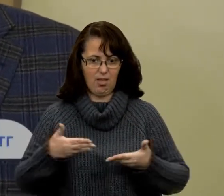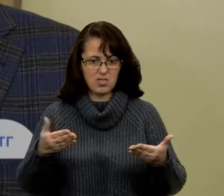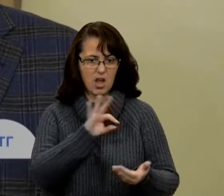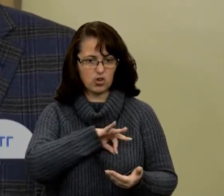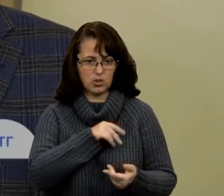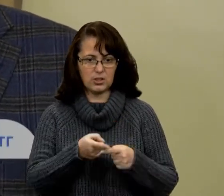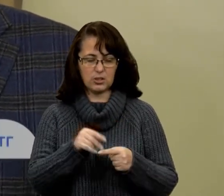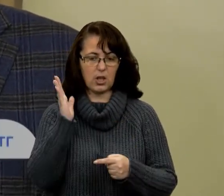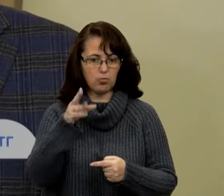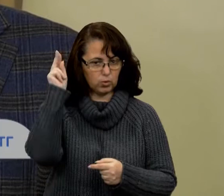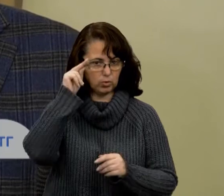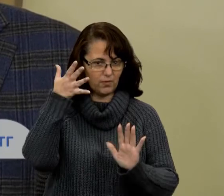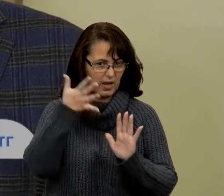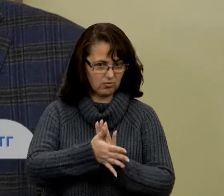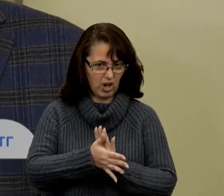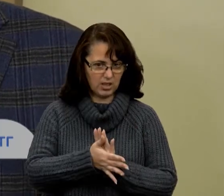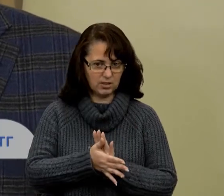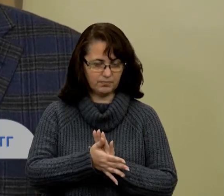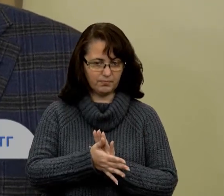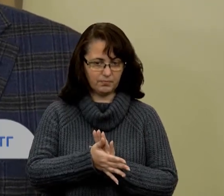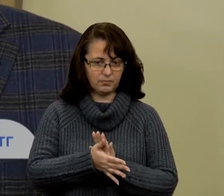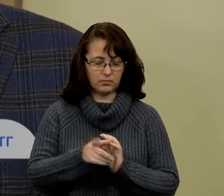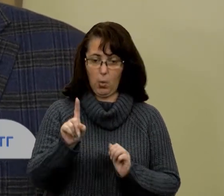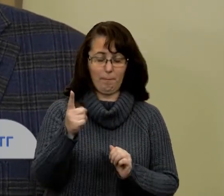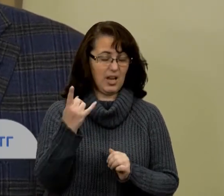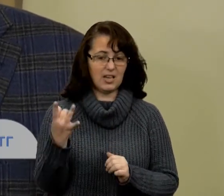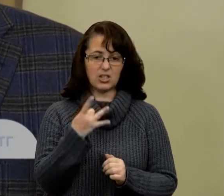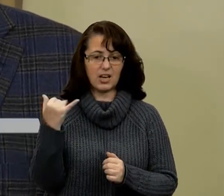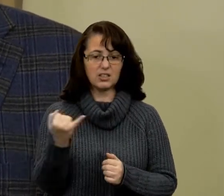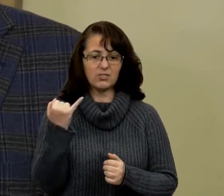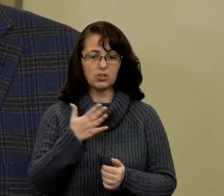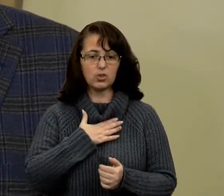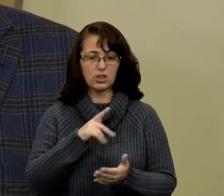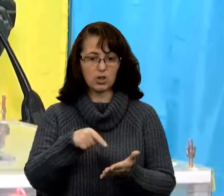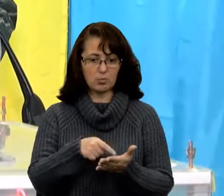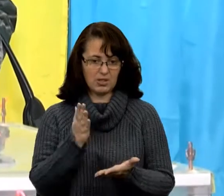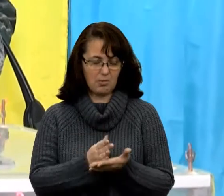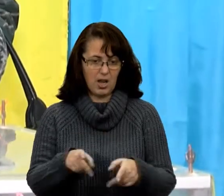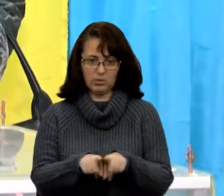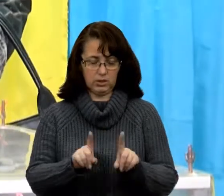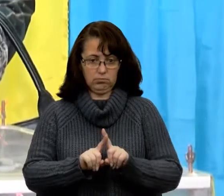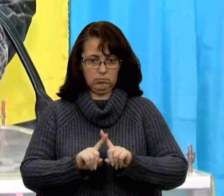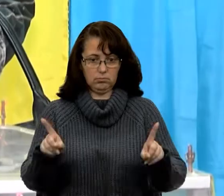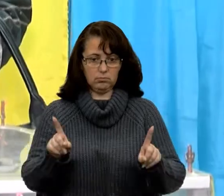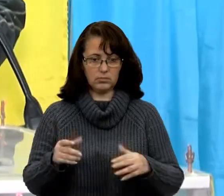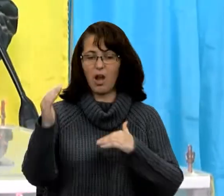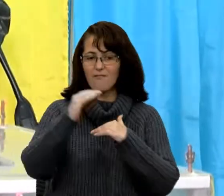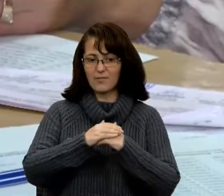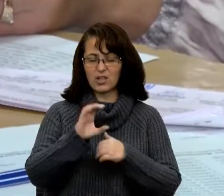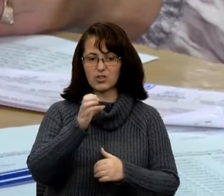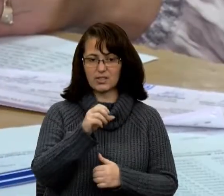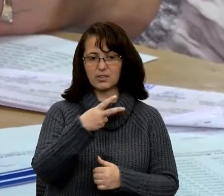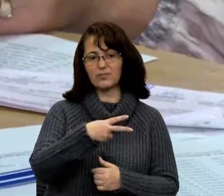звичайно, будуть вивчати. Але перший раз в історії нашого міста ми маємо такий казус. Зрештою, увечері середи